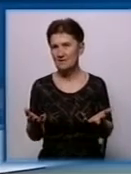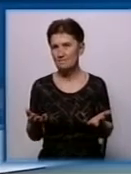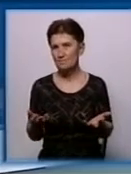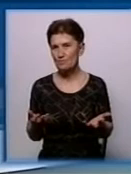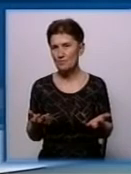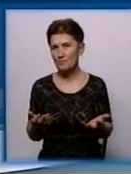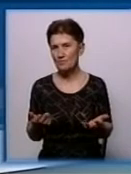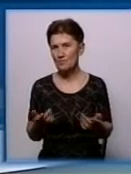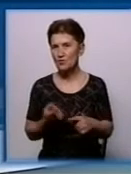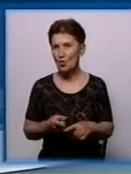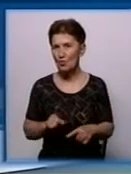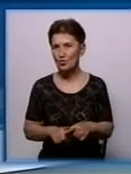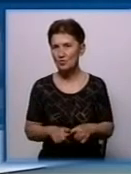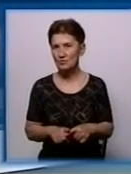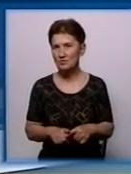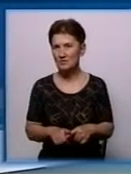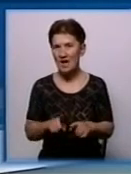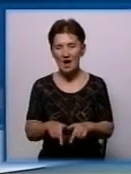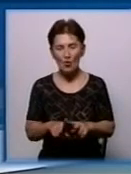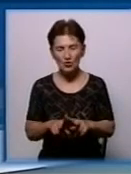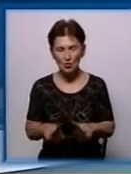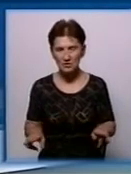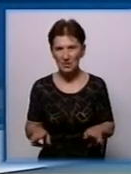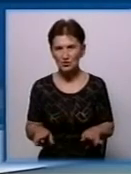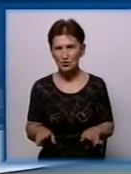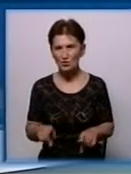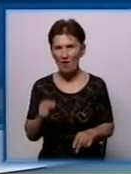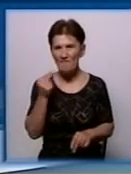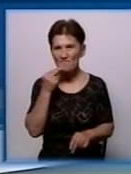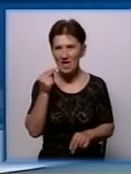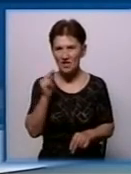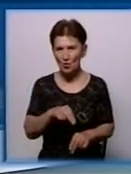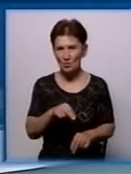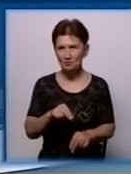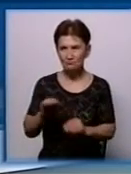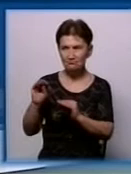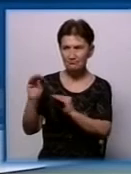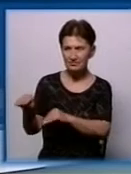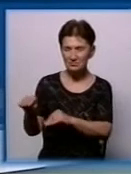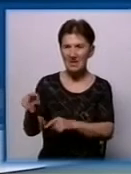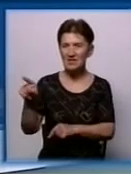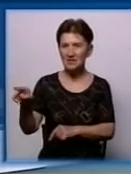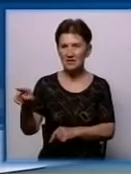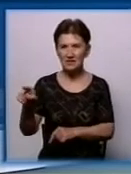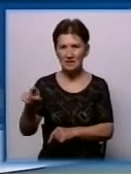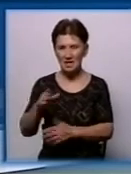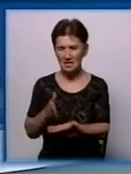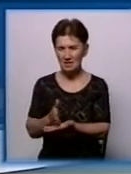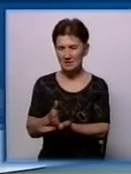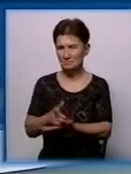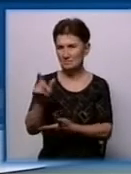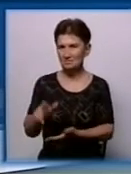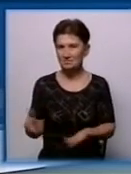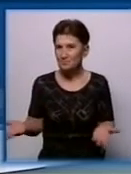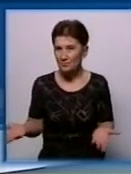наслідків. Тому однозначно десь вину на підлеглого перекладати не потрібно. Єсь керівник,